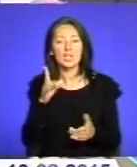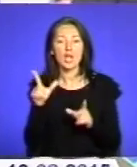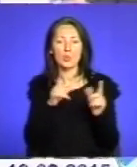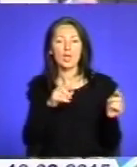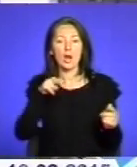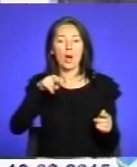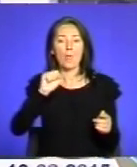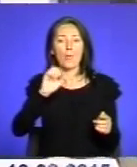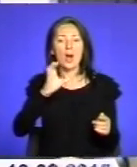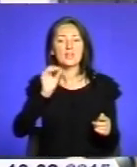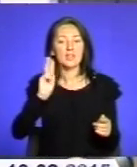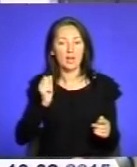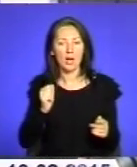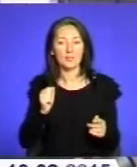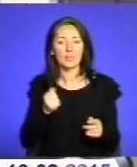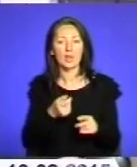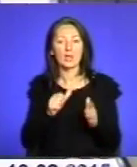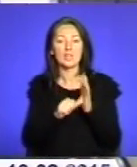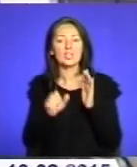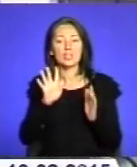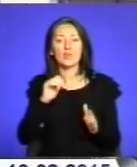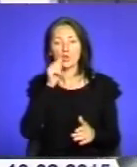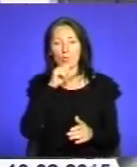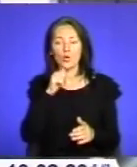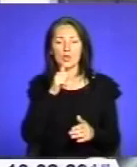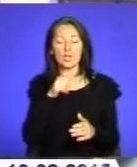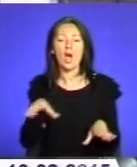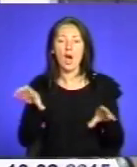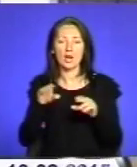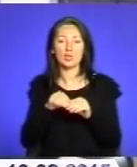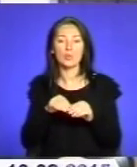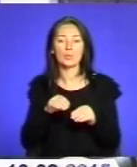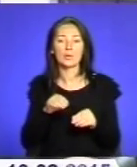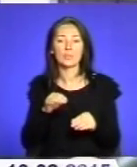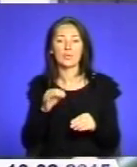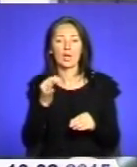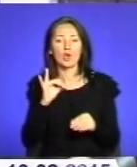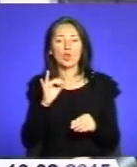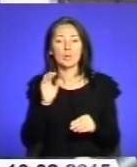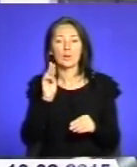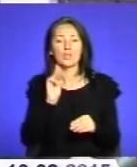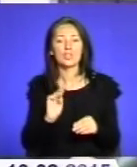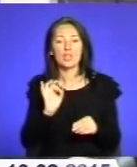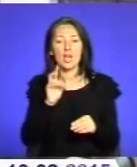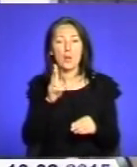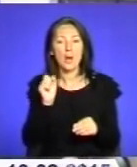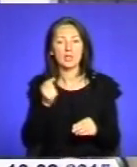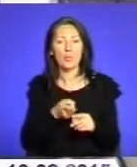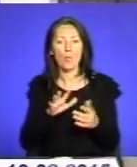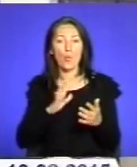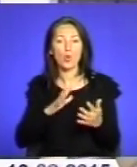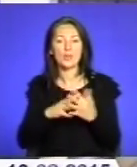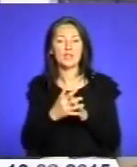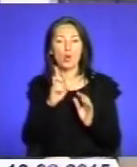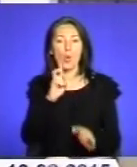виїхав на Кочівлю, це було в 64-му році, разом з тим Йосипом Щербатим. Це було село Богданів, а